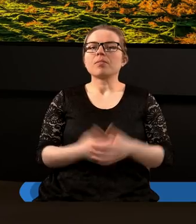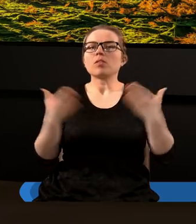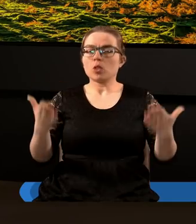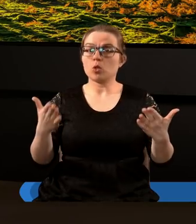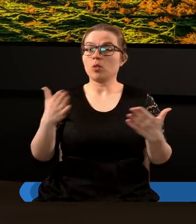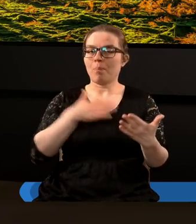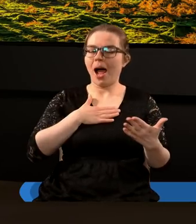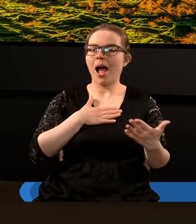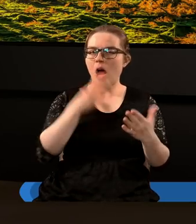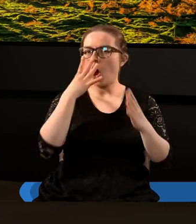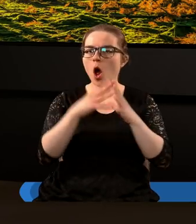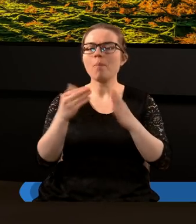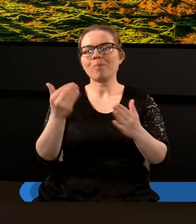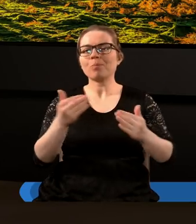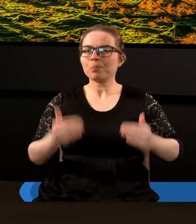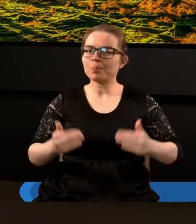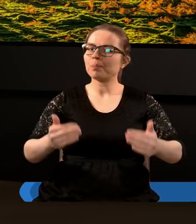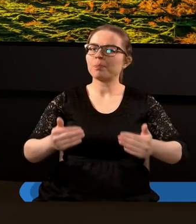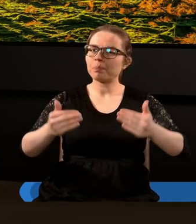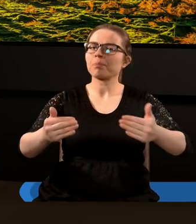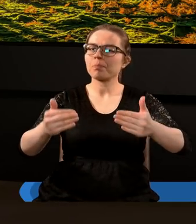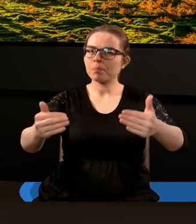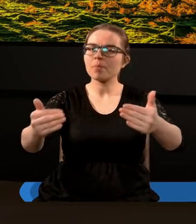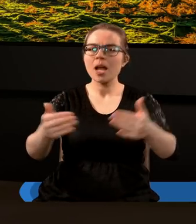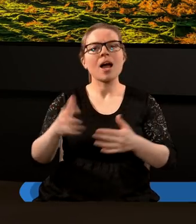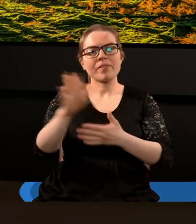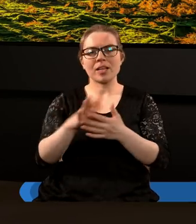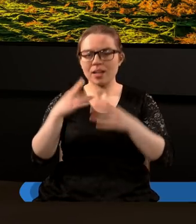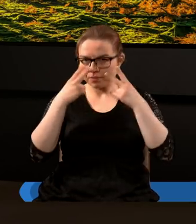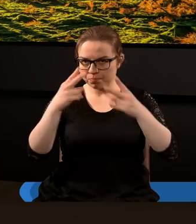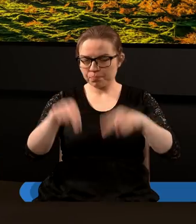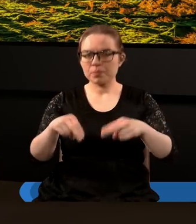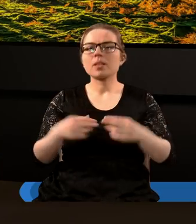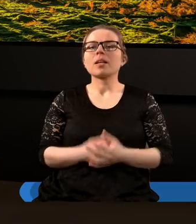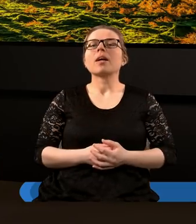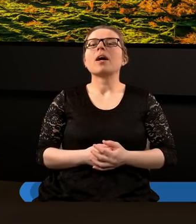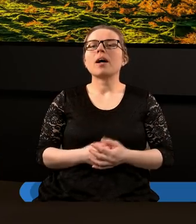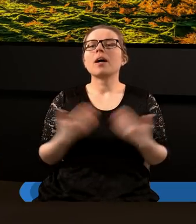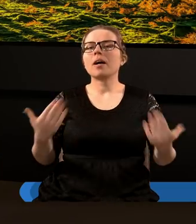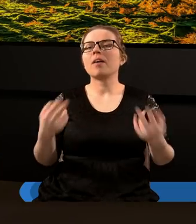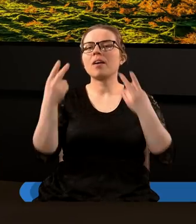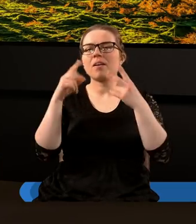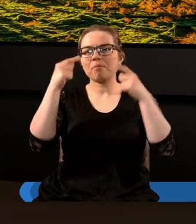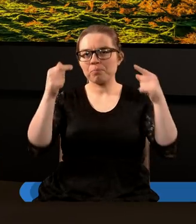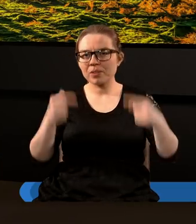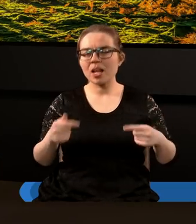już mamy ten obraz, to musimy iść dalej w naszym tekście i chcę, żebyśmy najpierw przeczytali pierwsze wersety od cztery